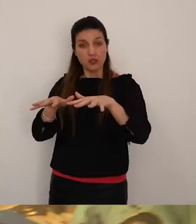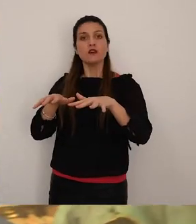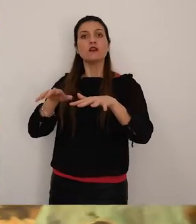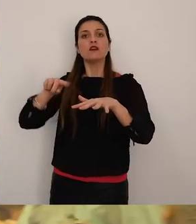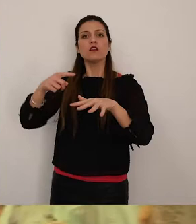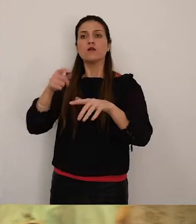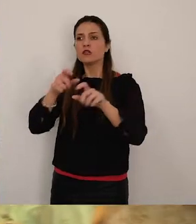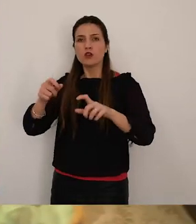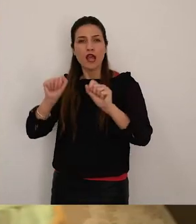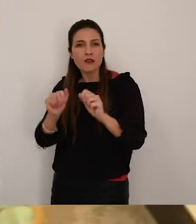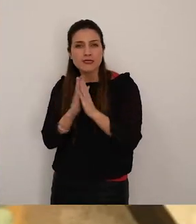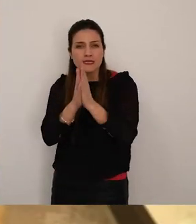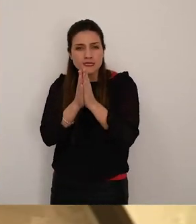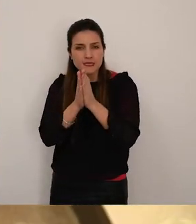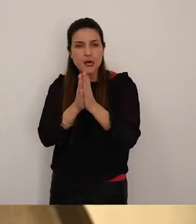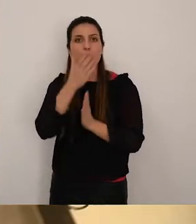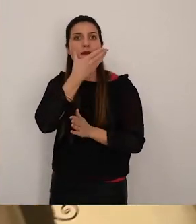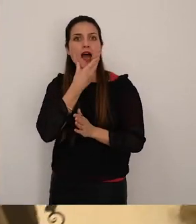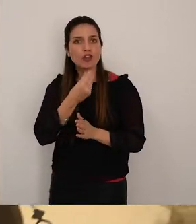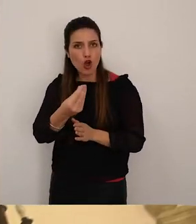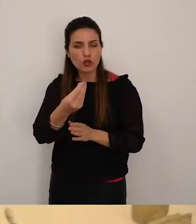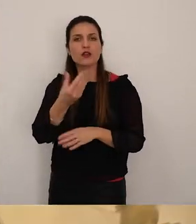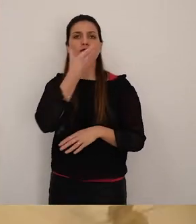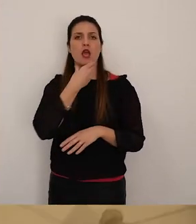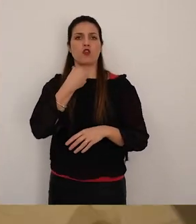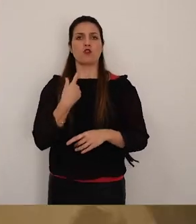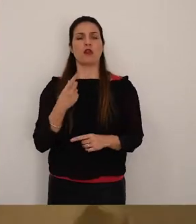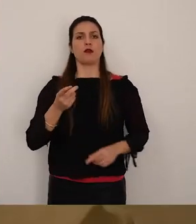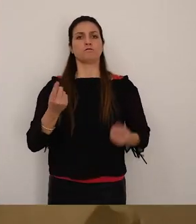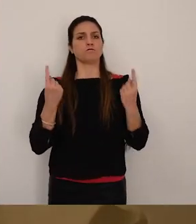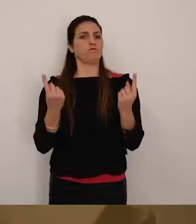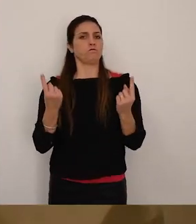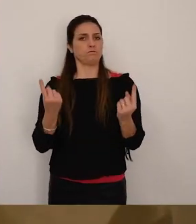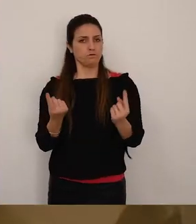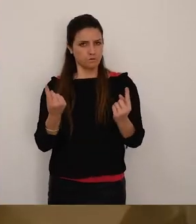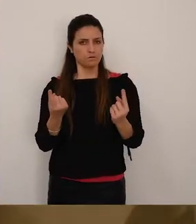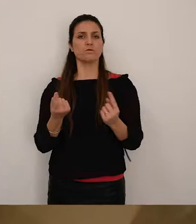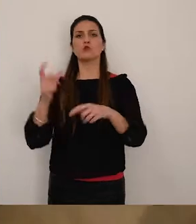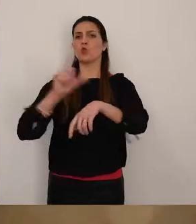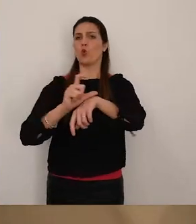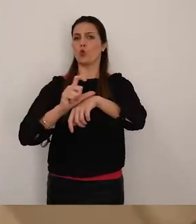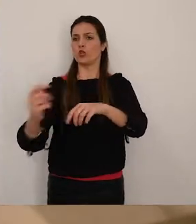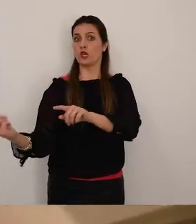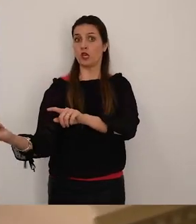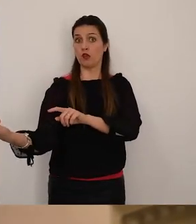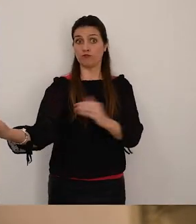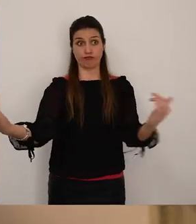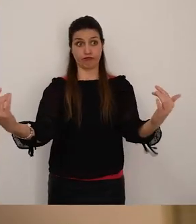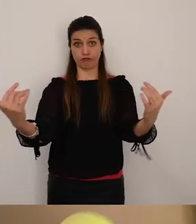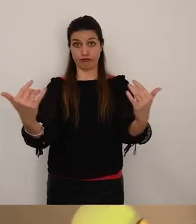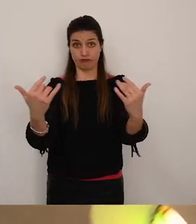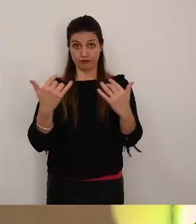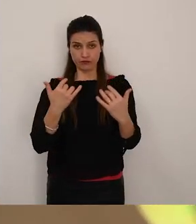intervenne aspettando alle porte del paese l'arrivo dei saraceni questi ultimi arrivando furono subito